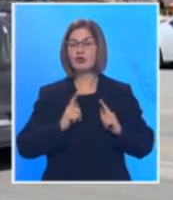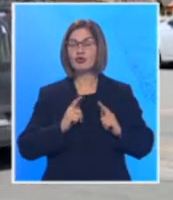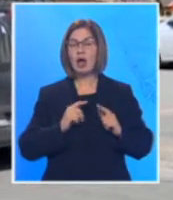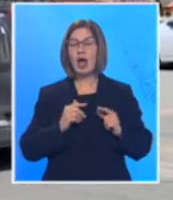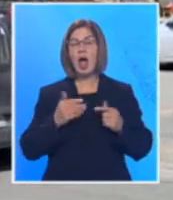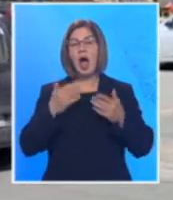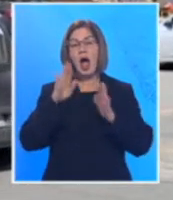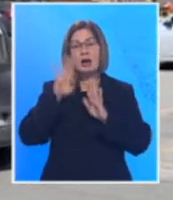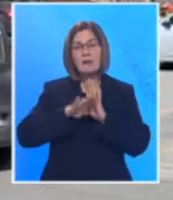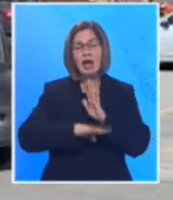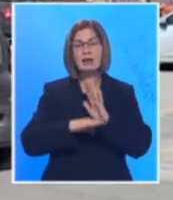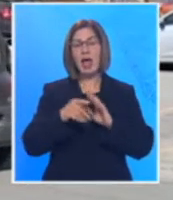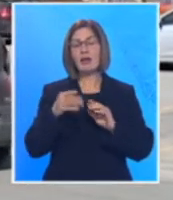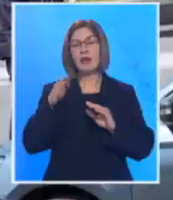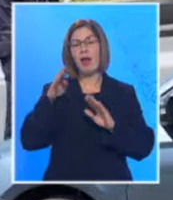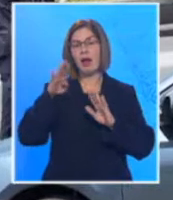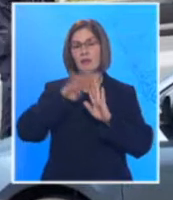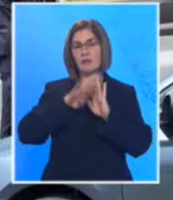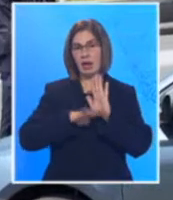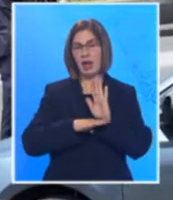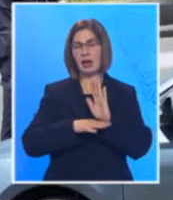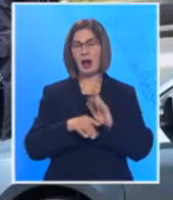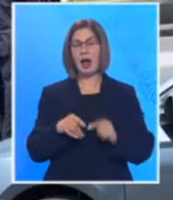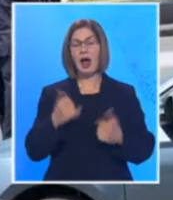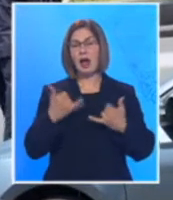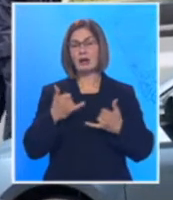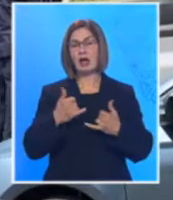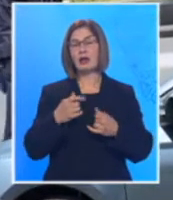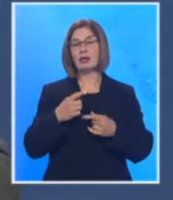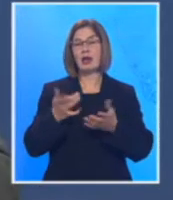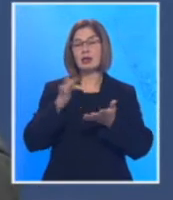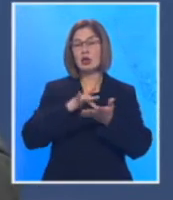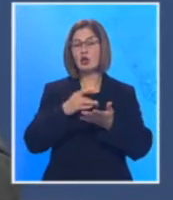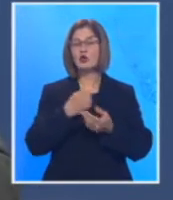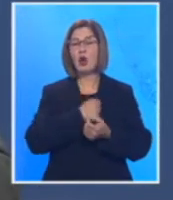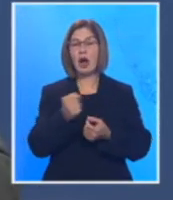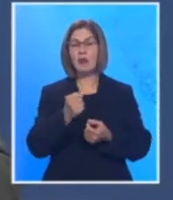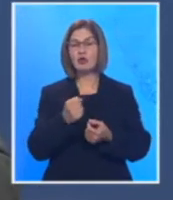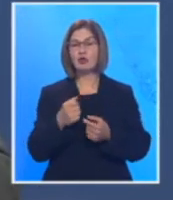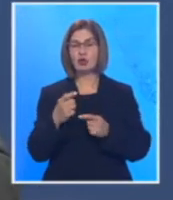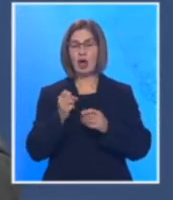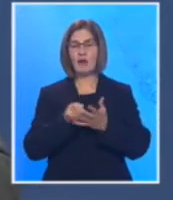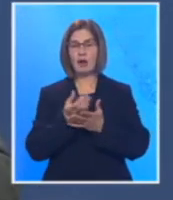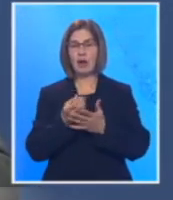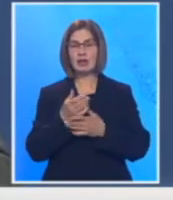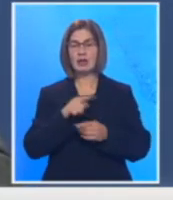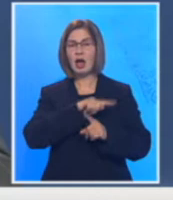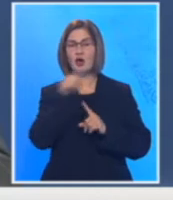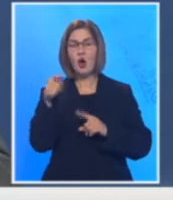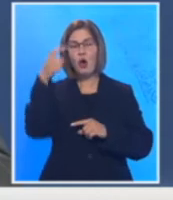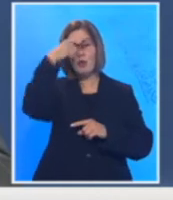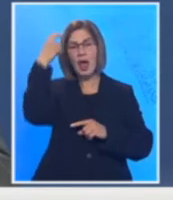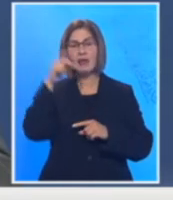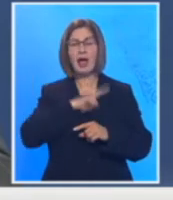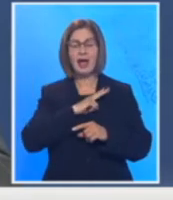postojećih mera. Iz kriznog štaba danas tižu ohrabrijuće informacije. Mi tokom leta imamo vrlo ozbiljan